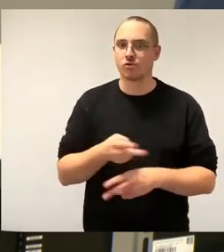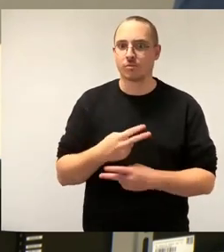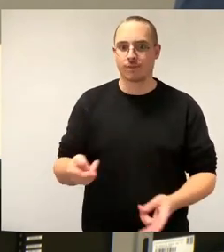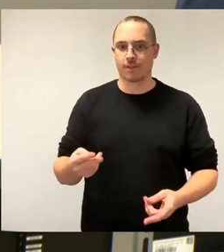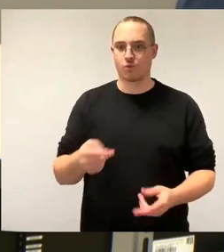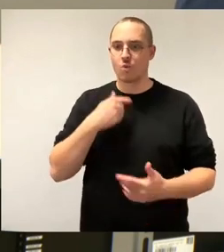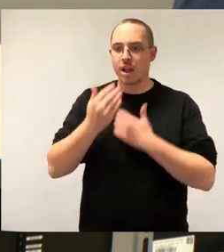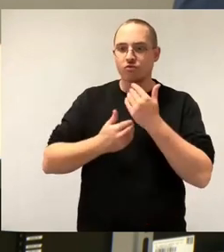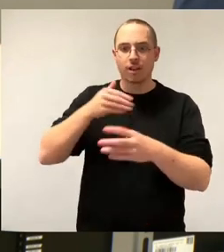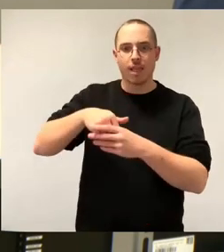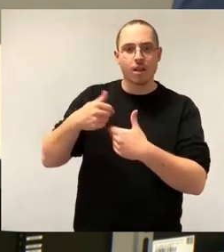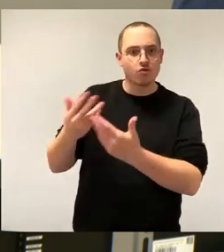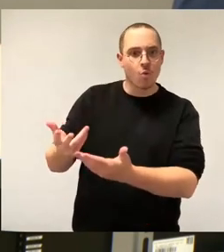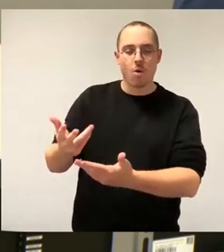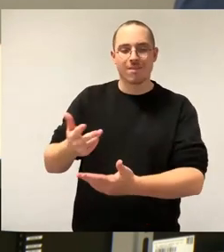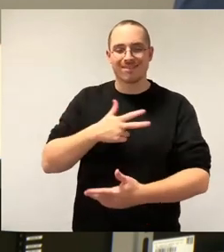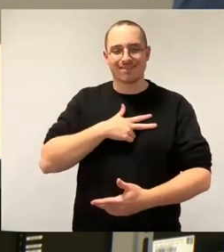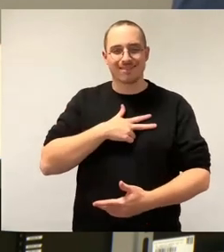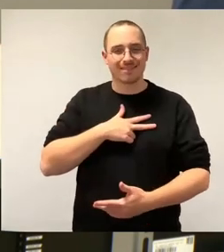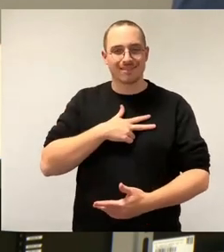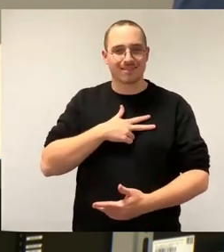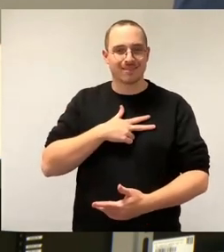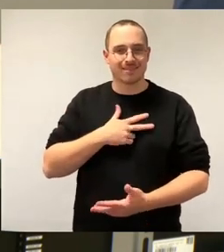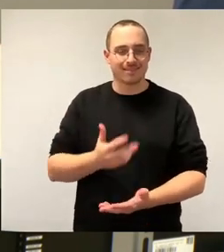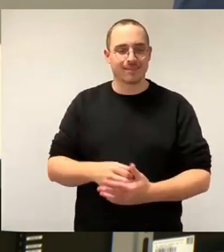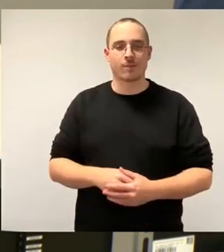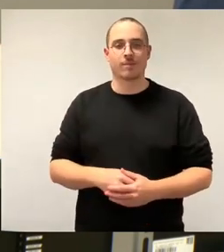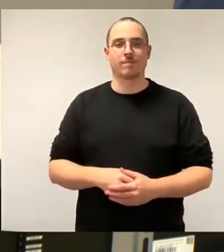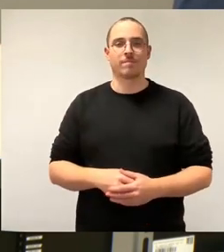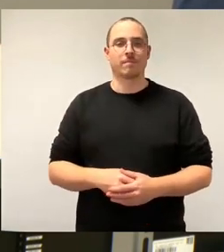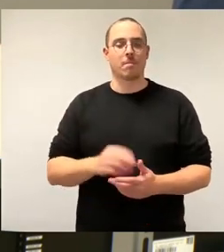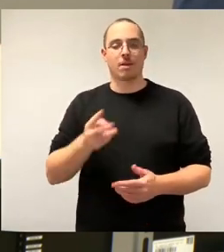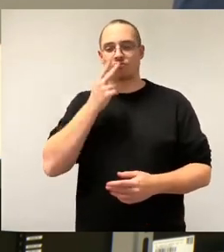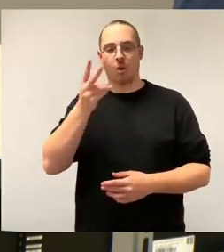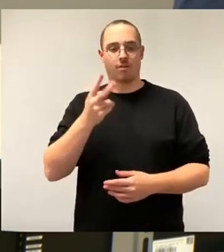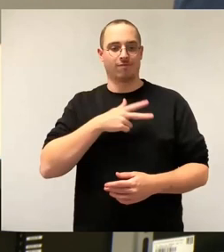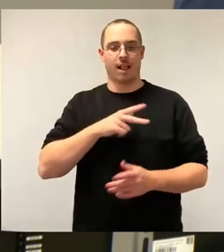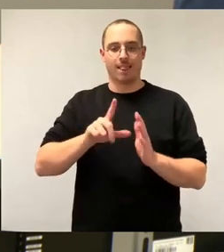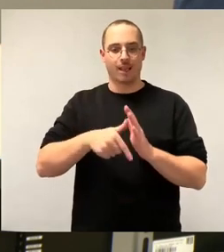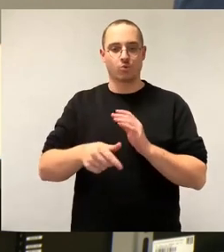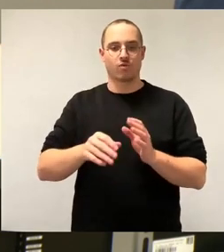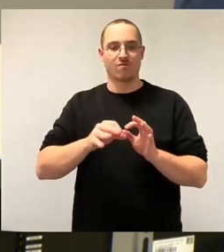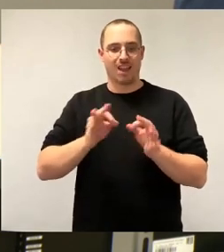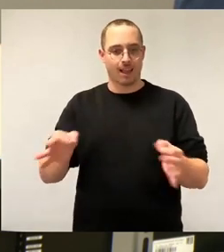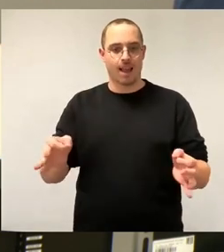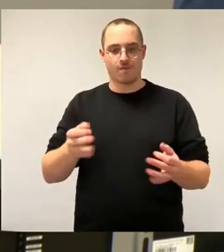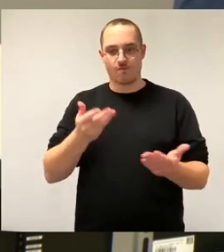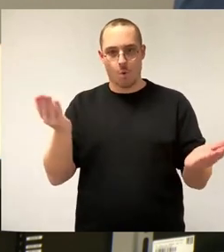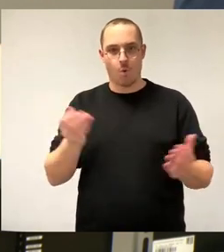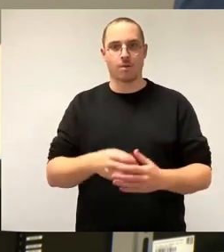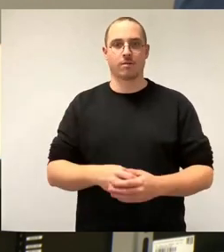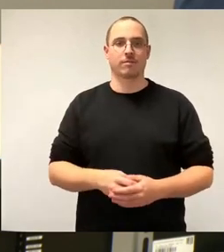denn die technischen Werke im Moment scheinbar nicht leistungsfähig. Also zuerst, Peter Krüger, was die DVB machen,